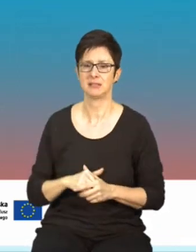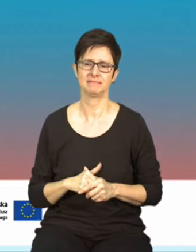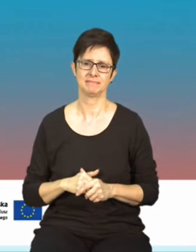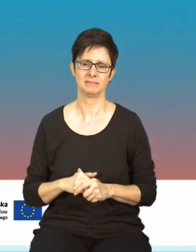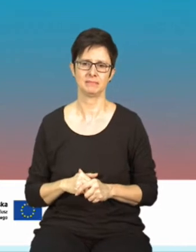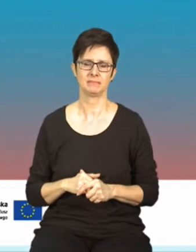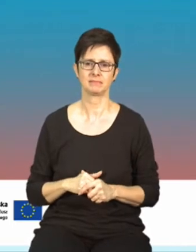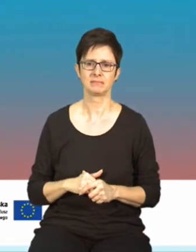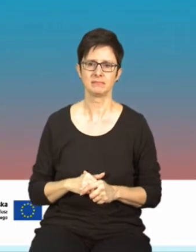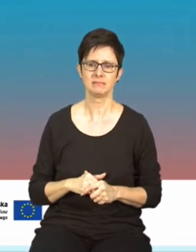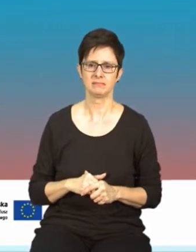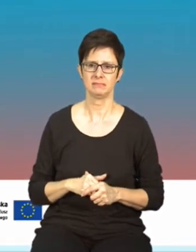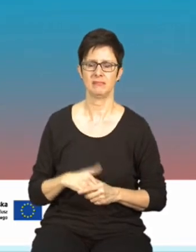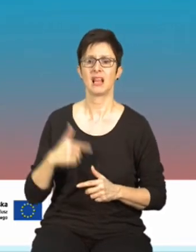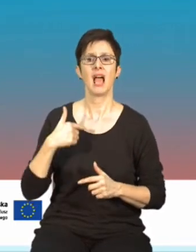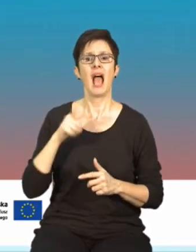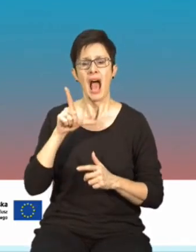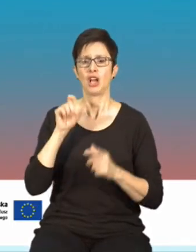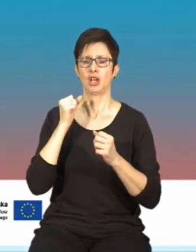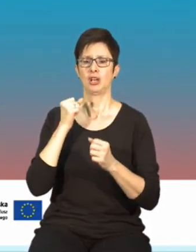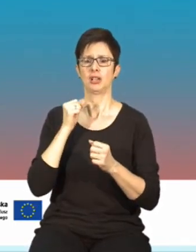opisujemy zjawisko, którego nie widać.